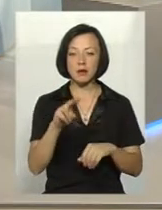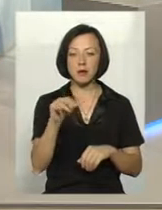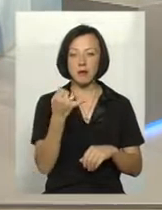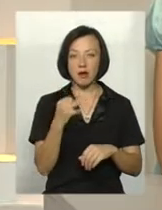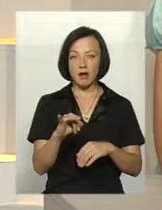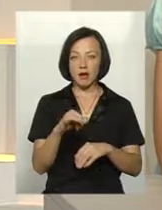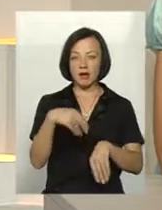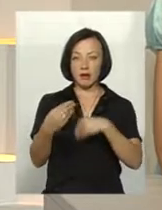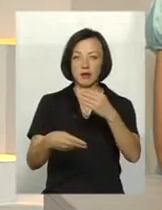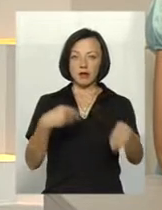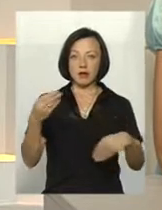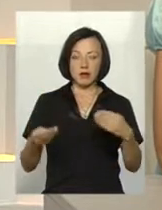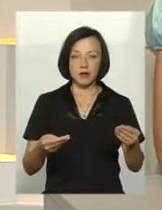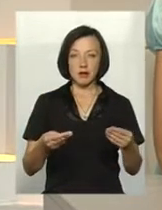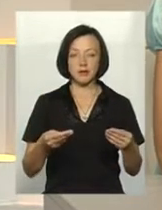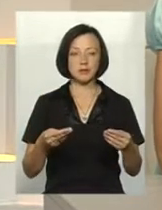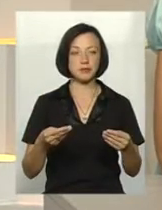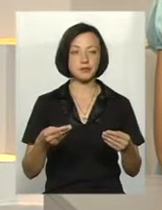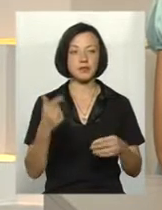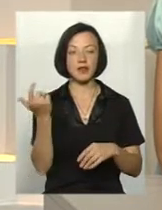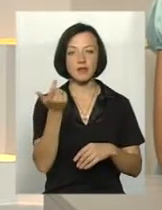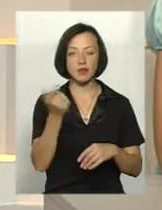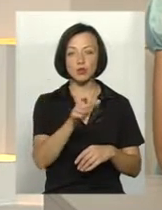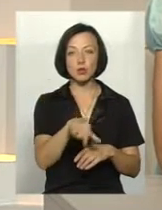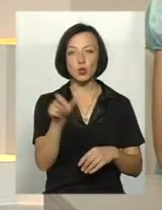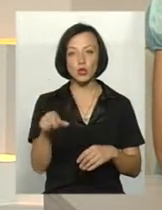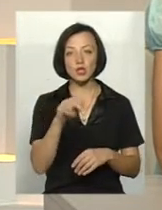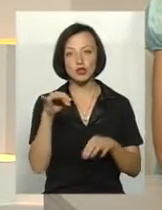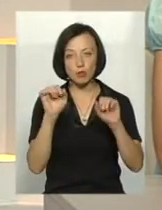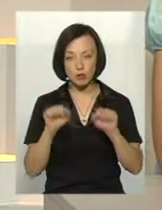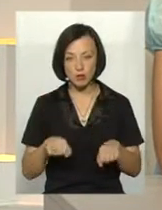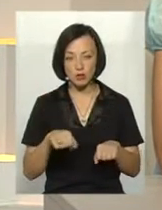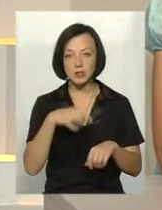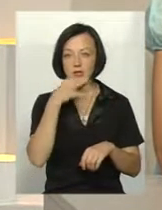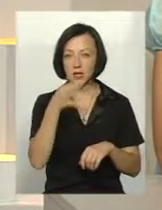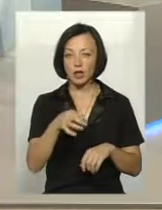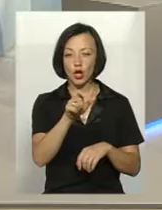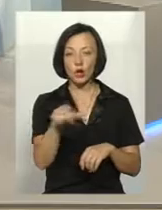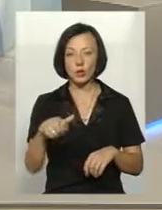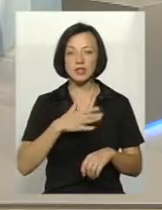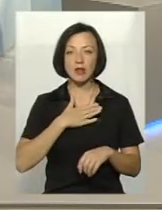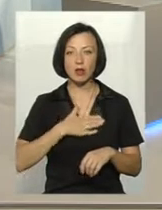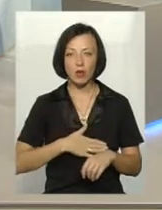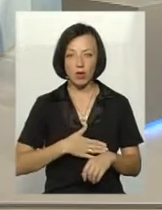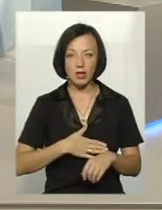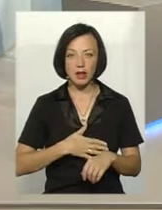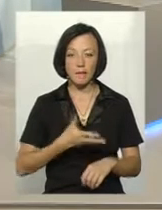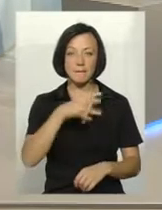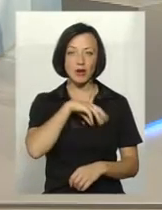власності людей, а чи можемо сказати, що наші люди задоволені тим прибутком,